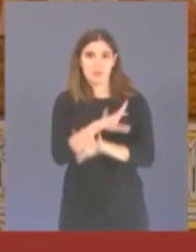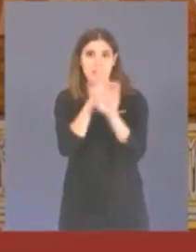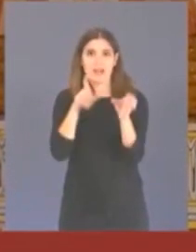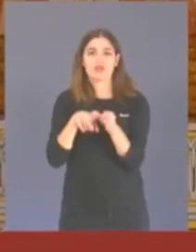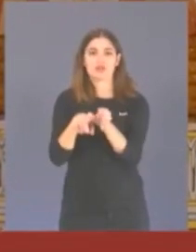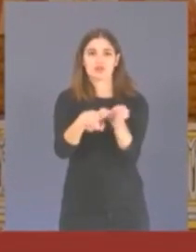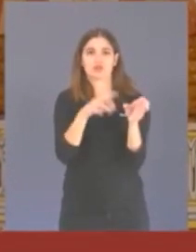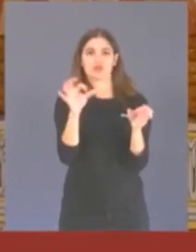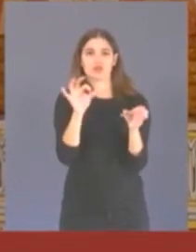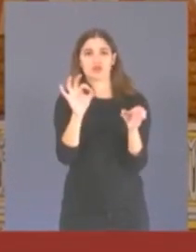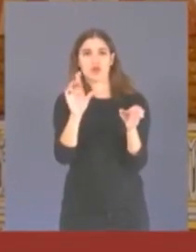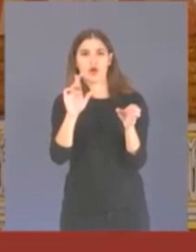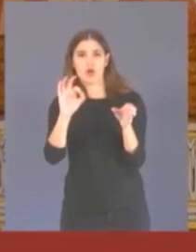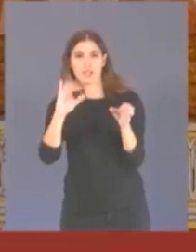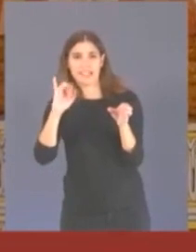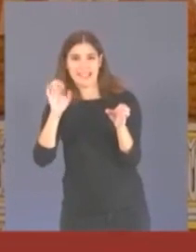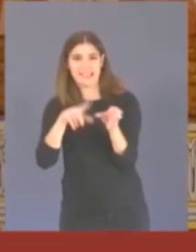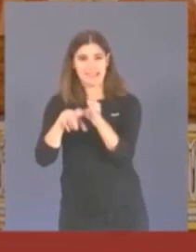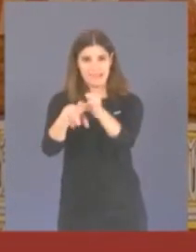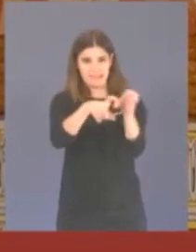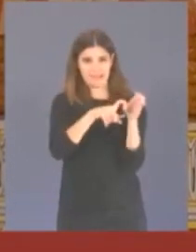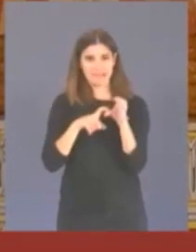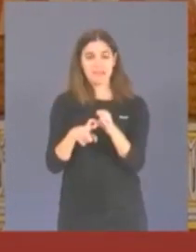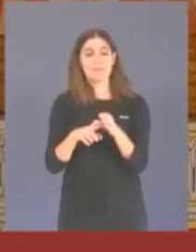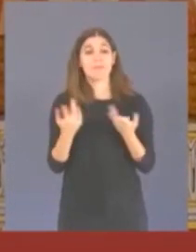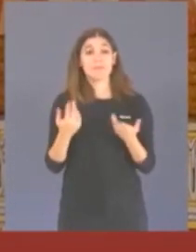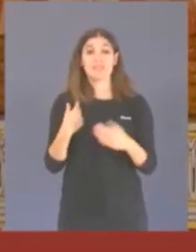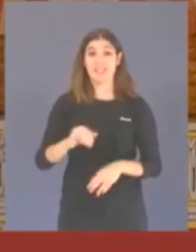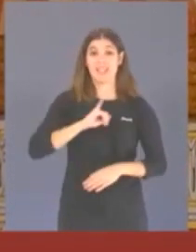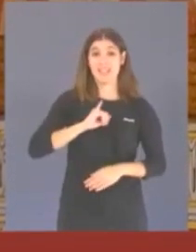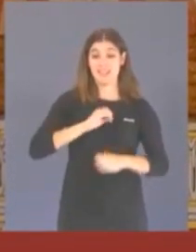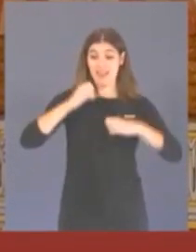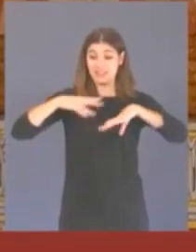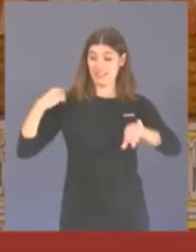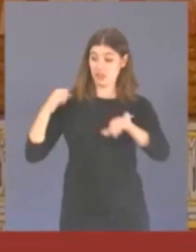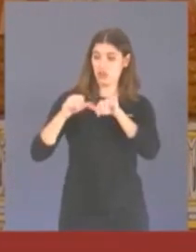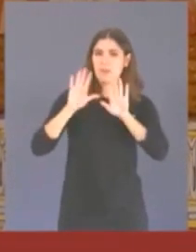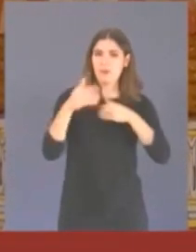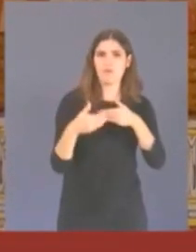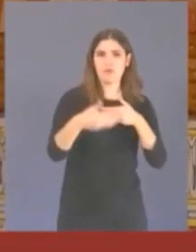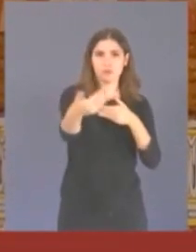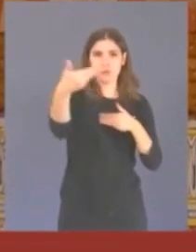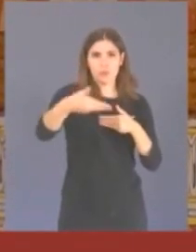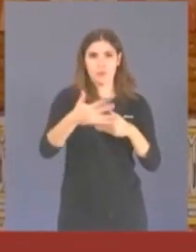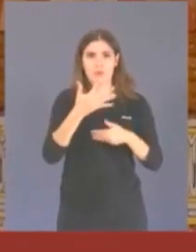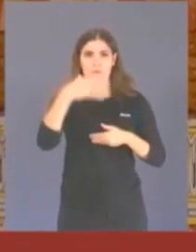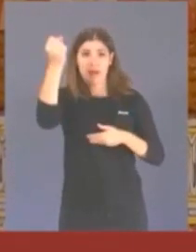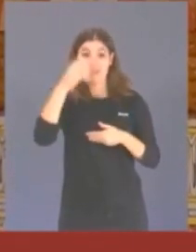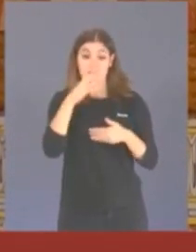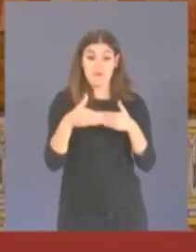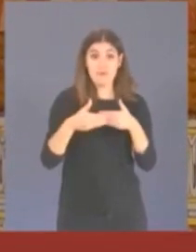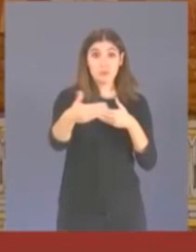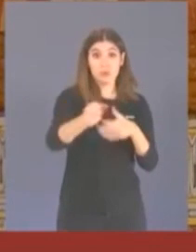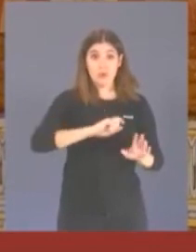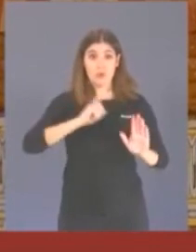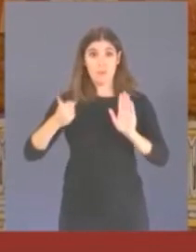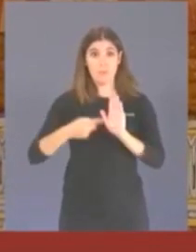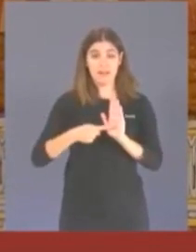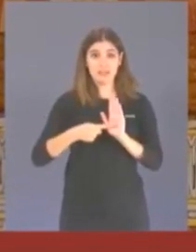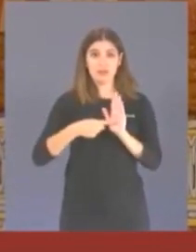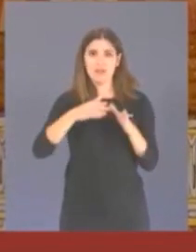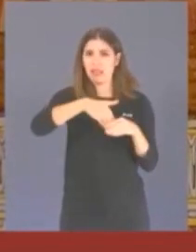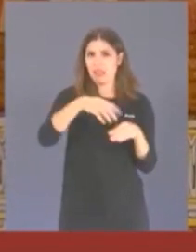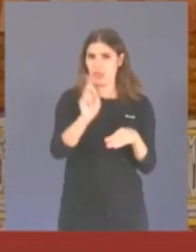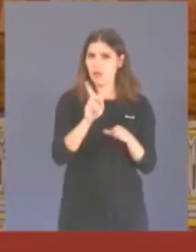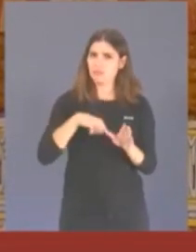sororitat. Identitat i història, però sobretot futur. Un futur que, per poder ser ple i no un concepte buit,